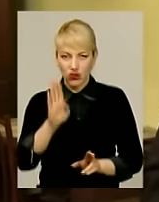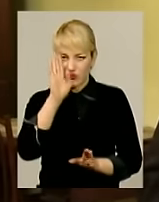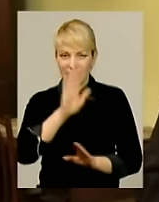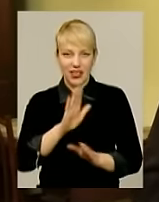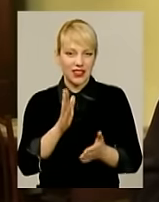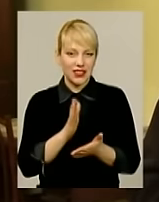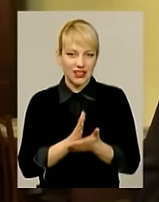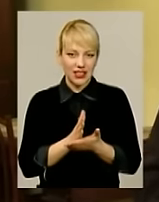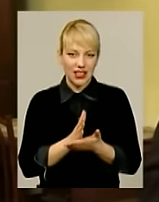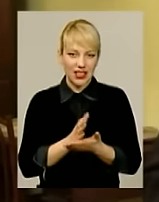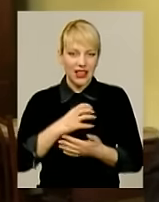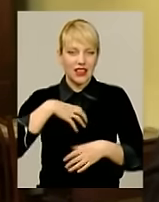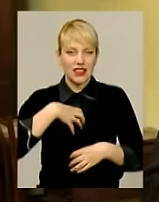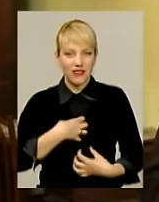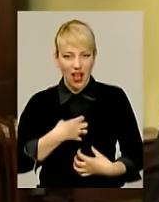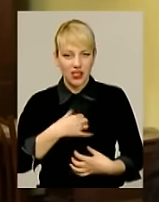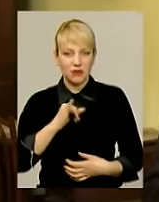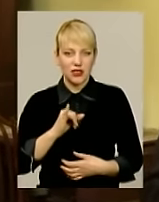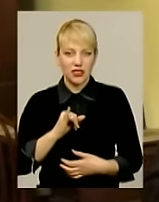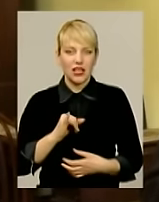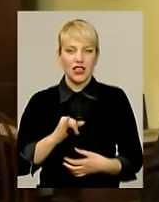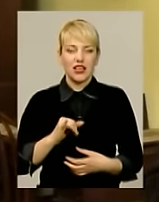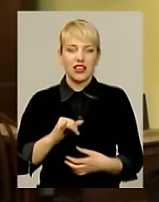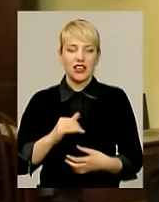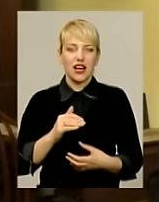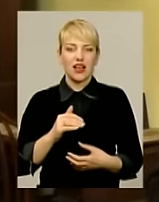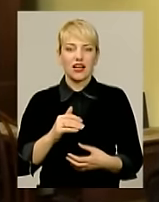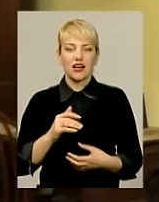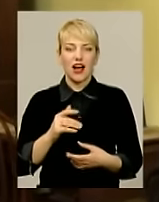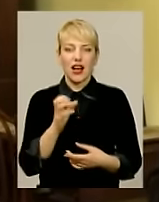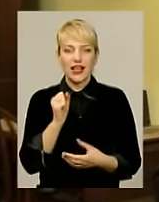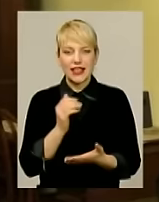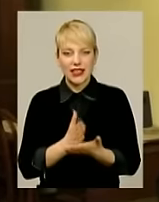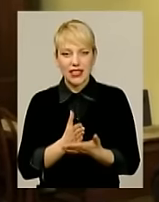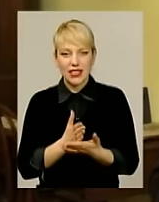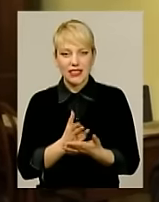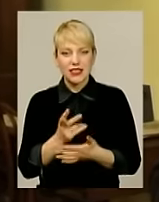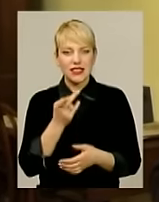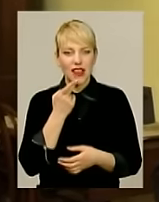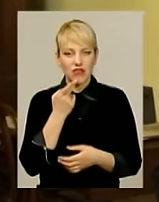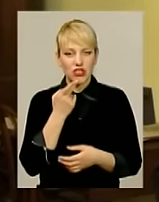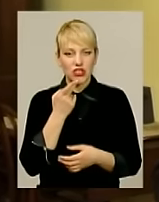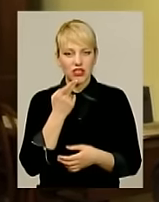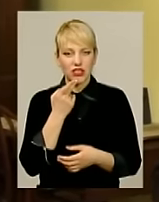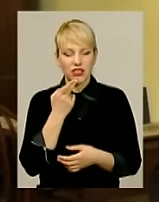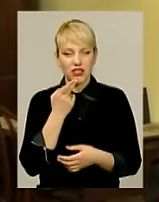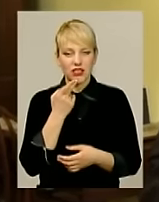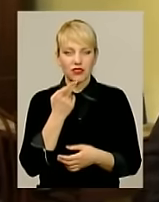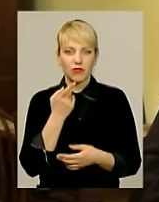тривіальним, не є класичним, а завжди в якомусь